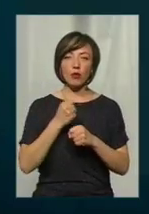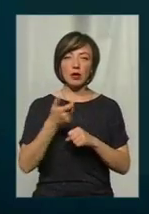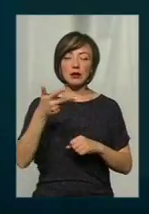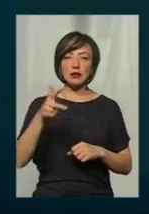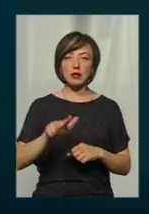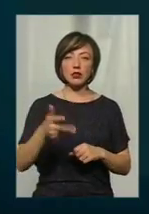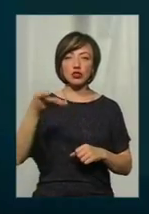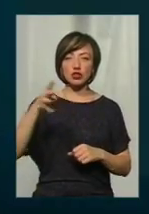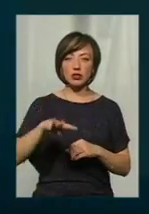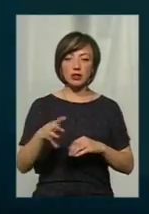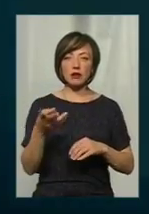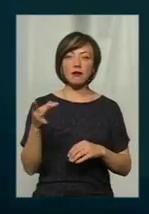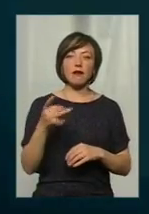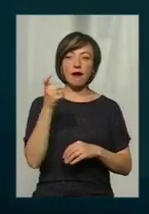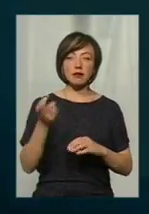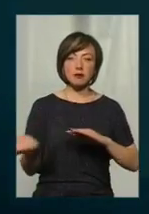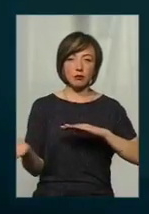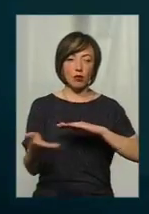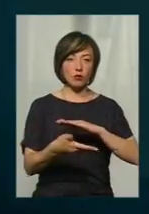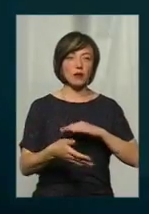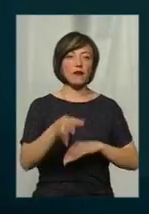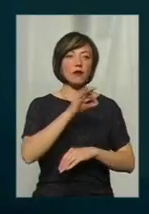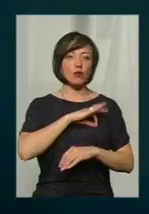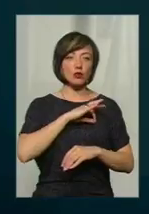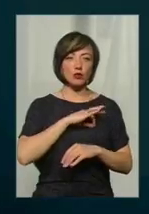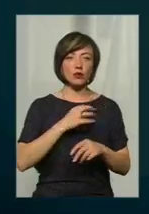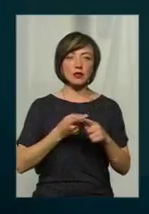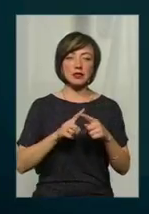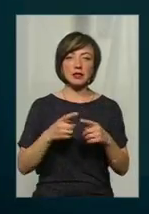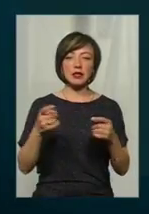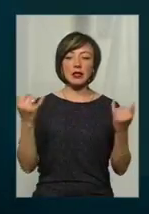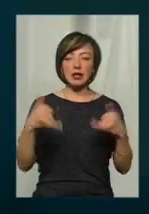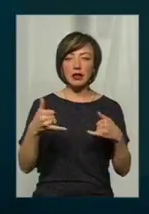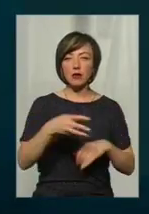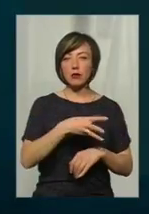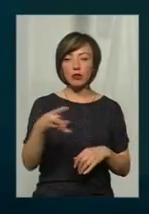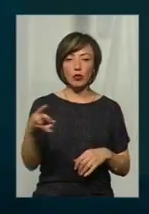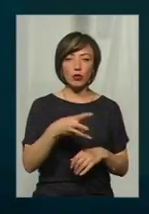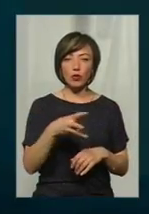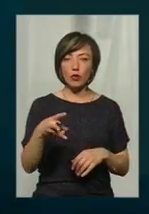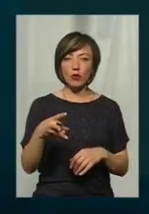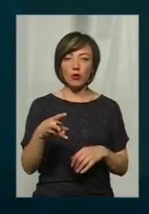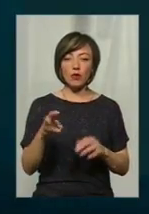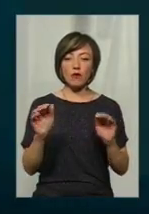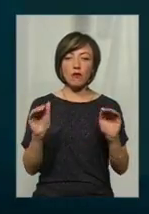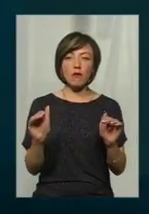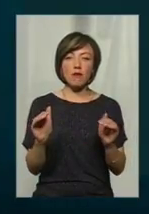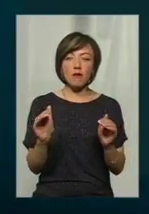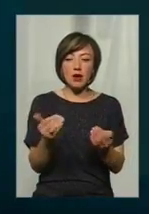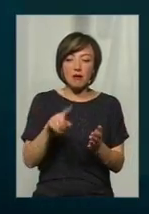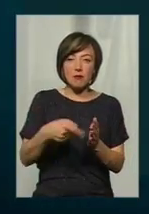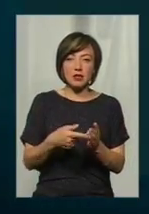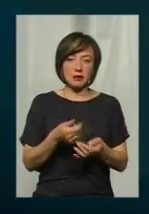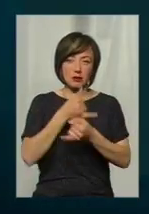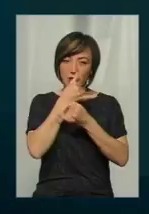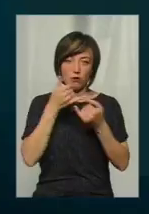-4 покоси. Використовувати якісь гібициди, іншу хімію в межах виставленого пункту ми